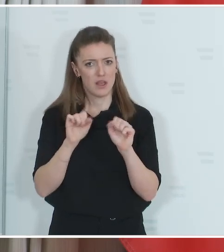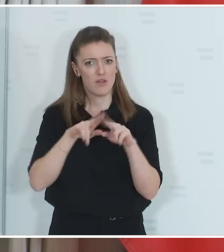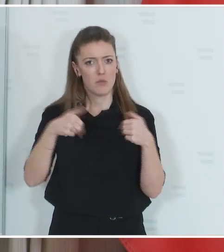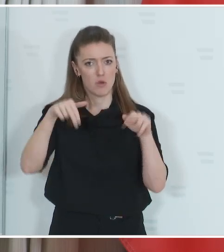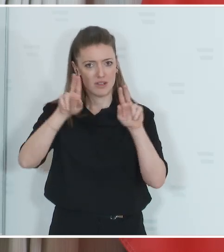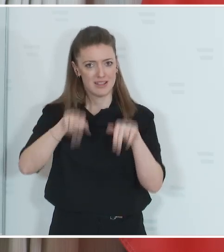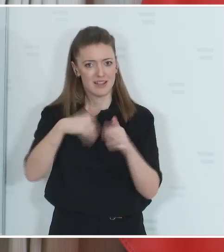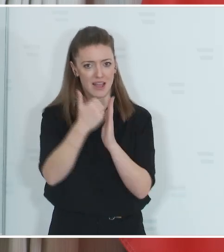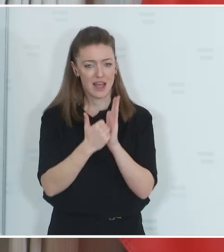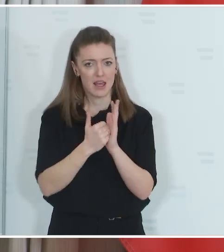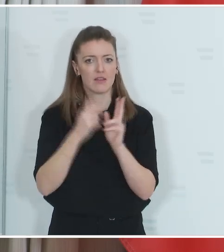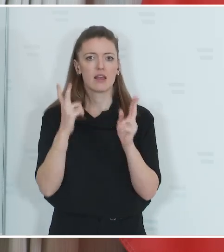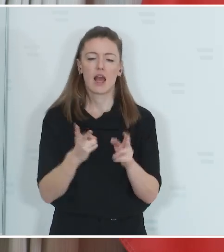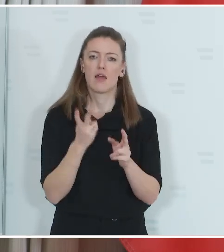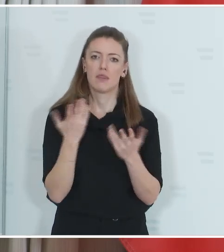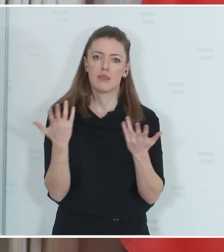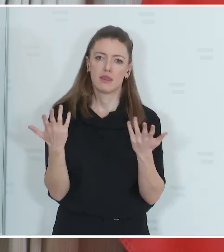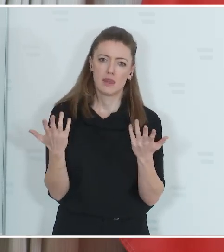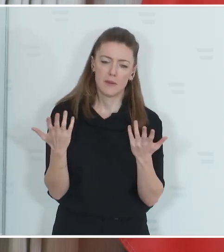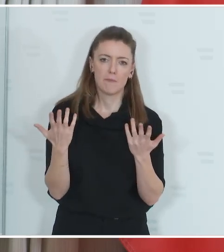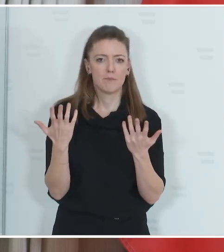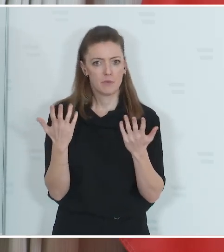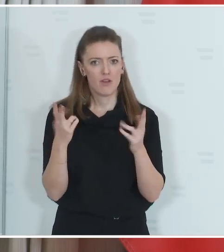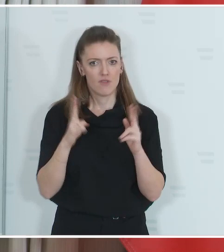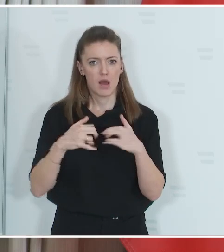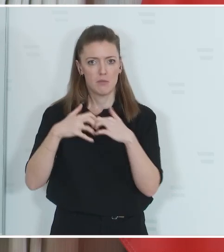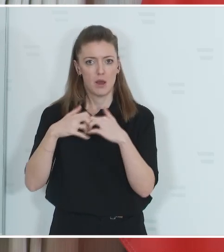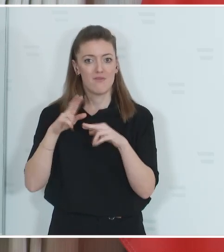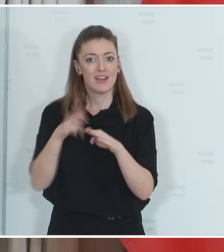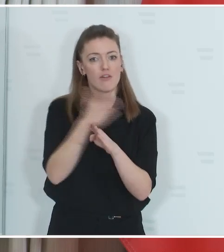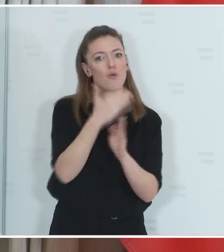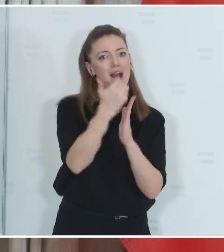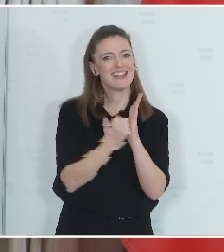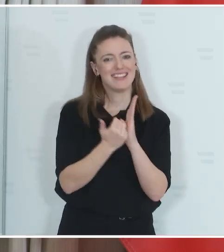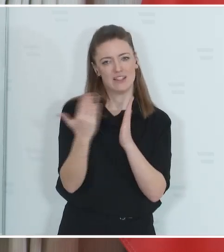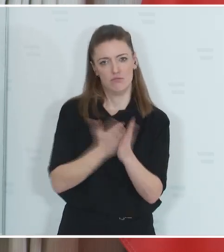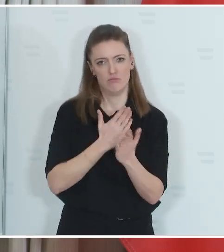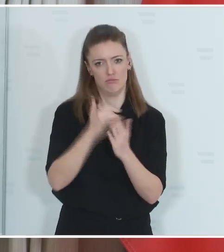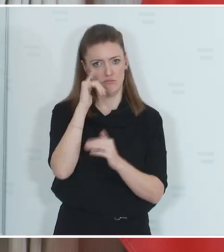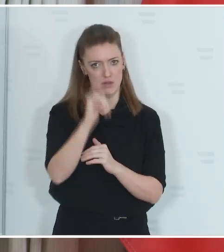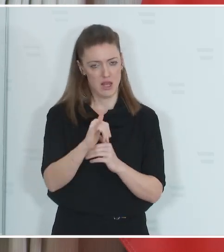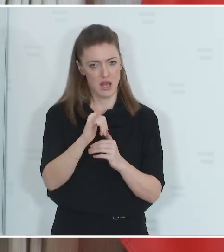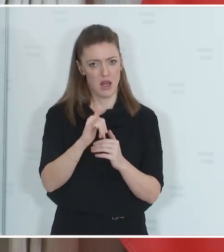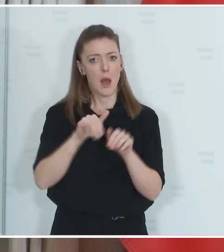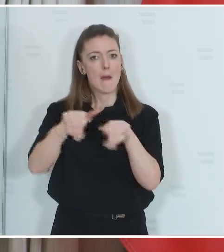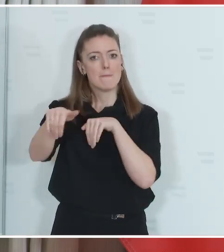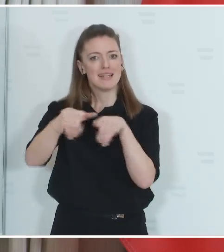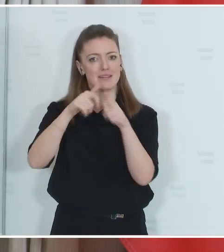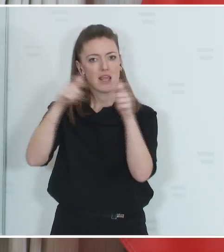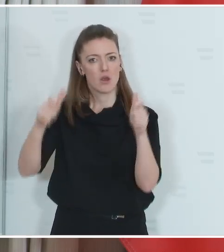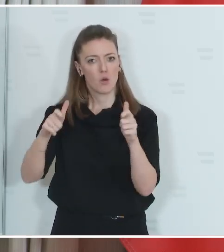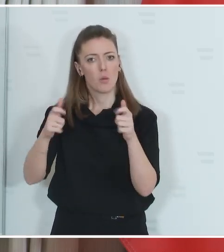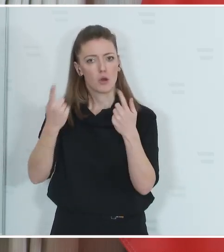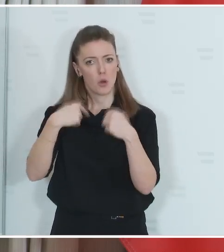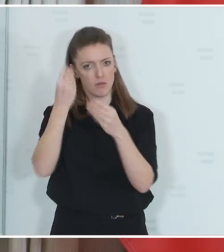erst sozusagen eingerichtet werden, wenn das Gesetz beschlossen ist. Das wird dann vom Ministerium auch kommuniziert